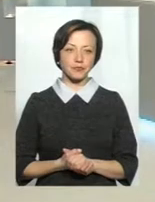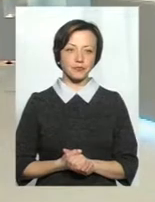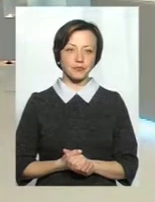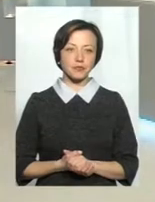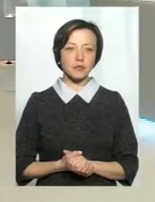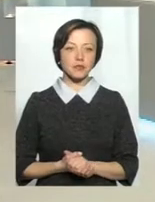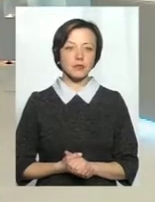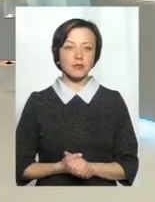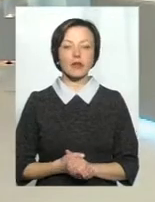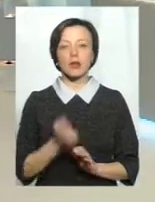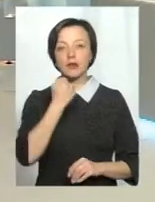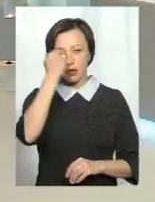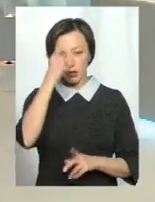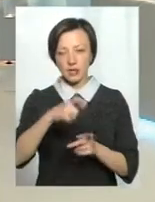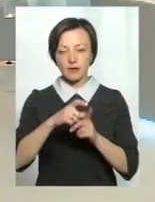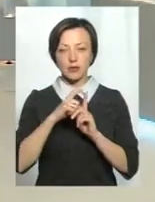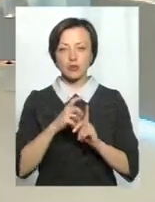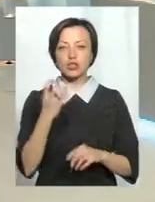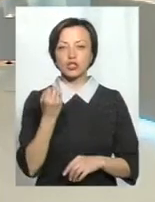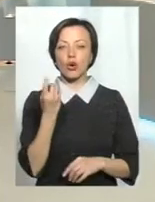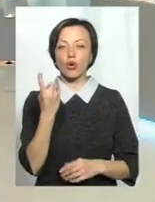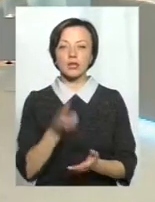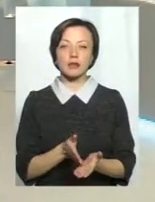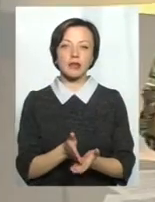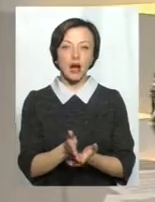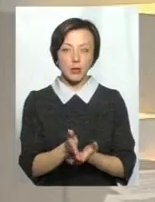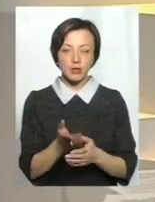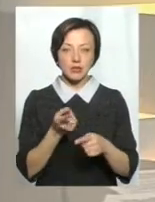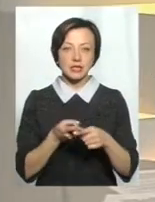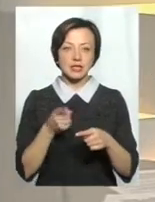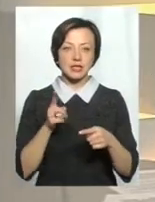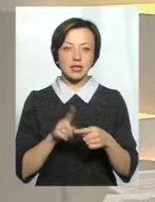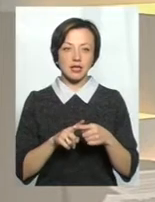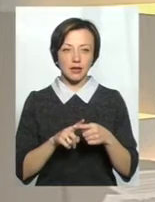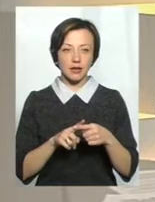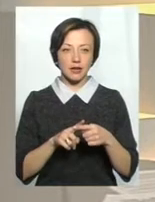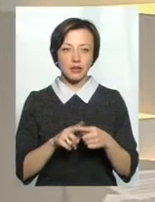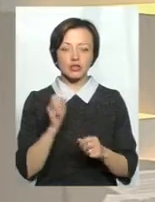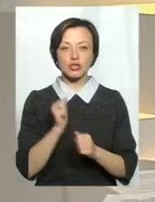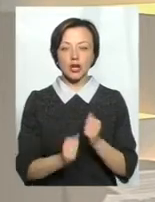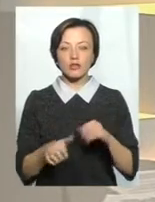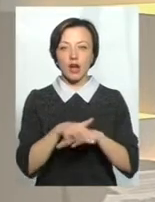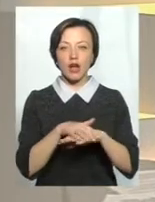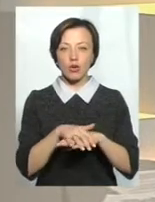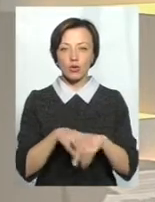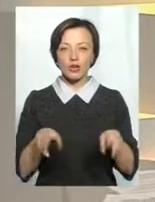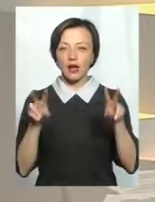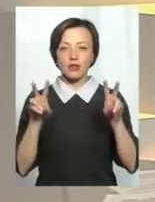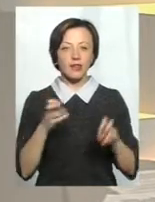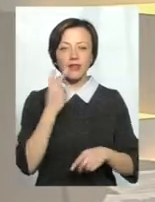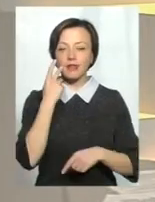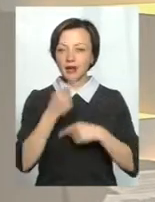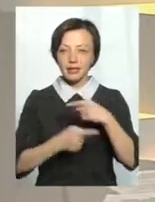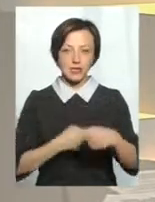Дякую вам за відповідь про ще один напрямок, як часто в народі кажуть, нетрадиційної